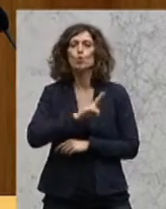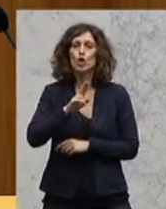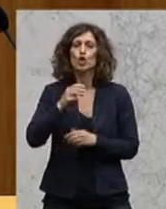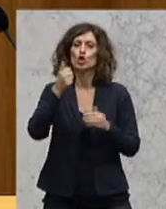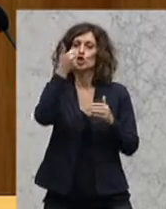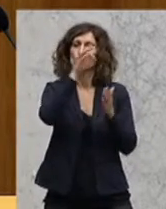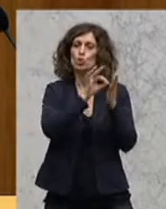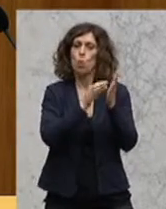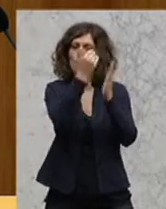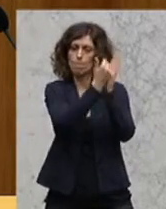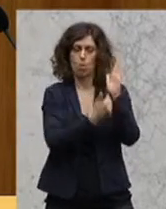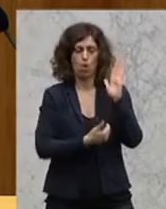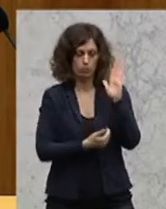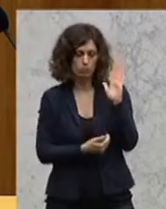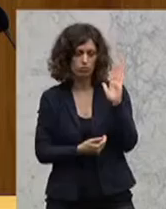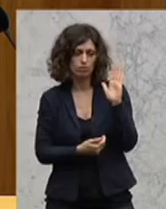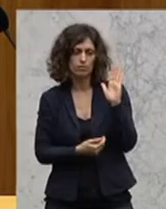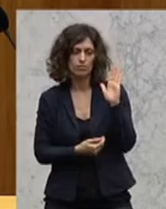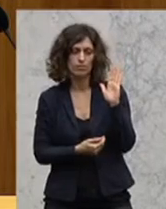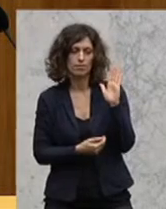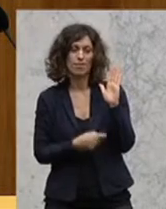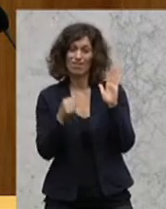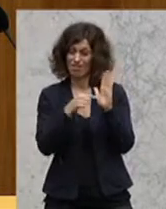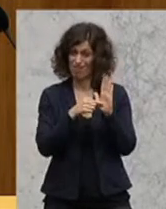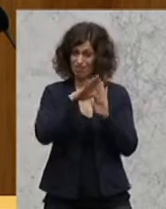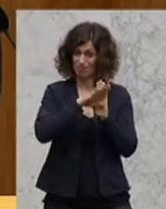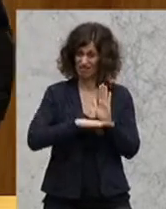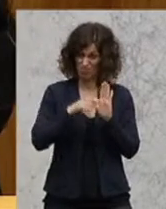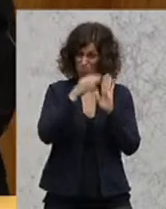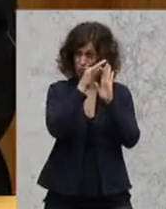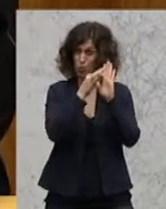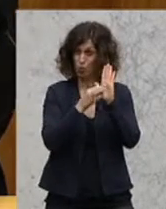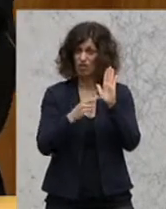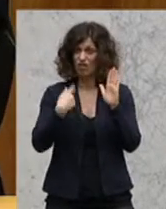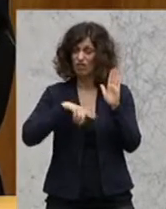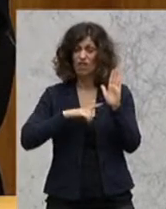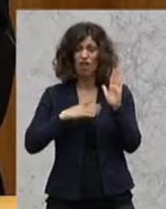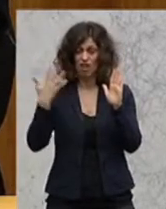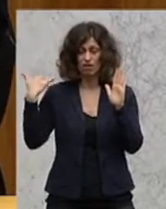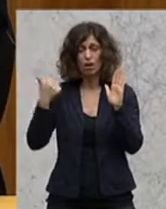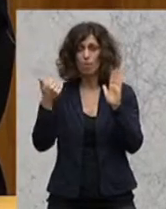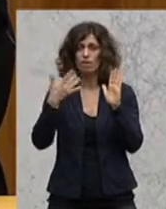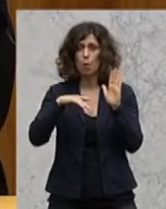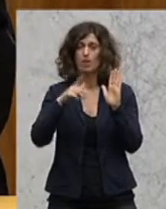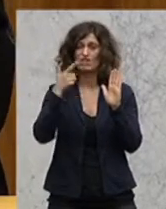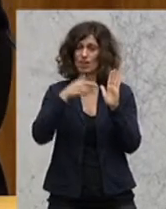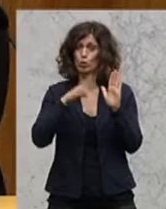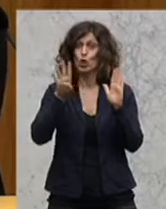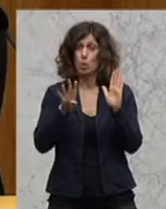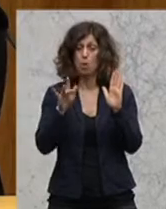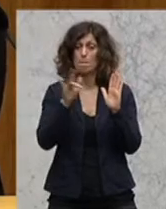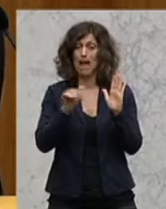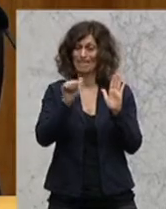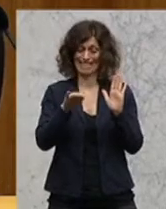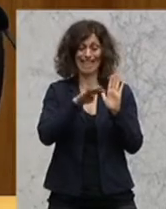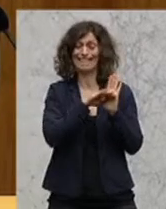Und werte Damen und Herren, da haben wir in den letzten Jahren verloren jedes Jahr einen Platz. 2009 noch auf